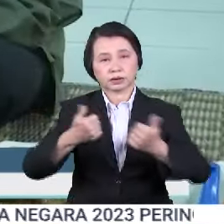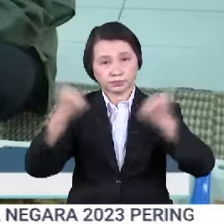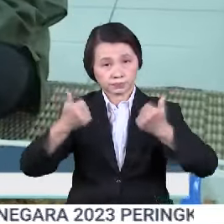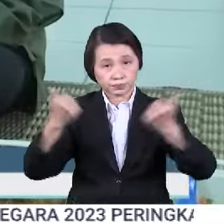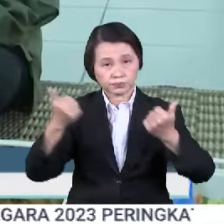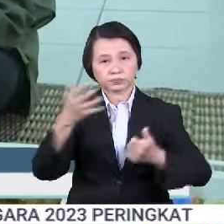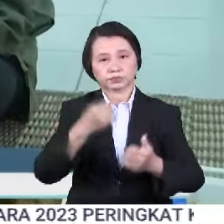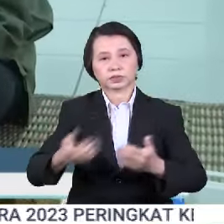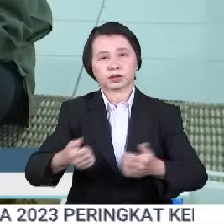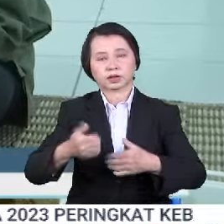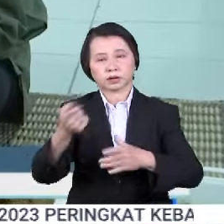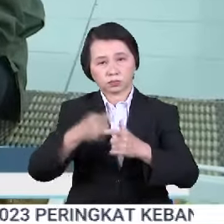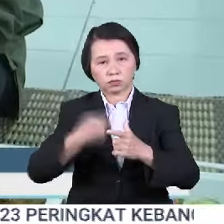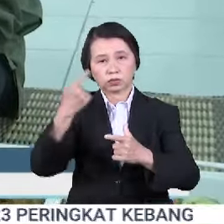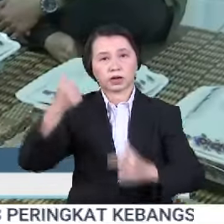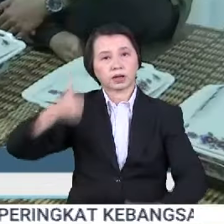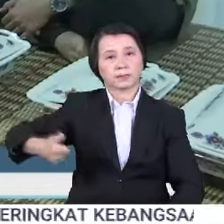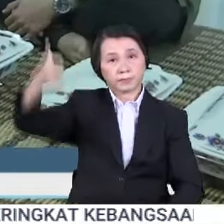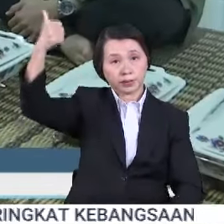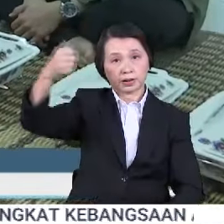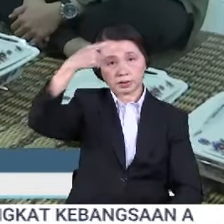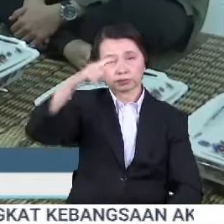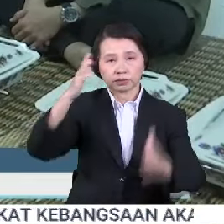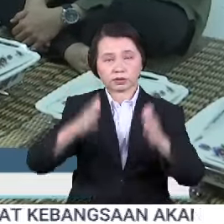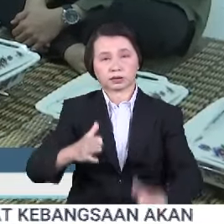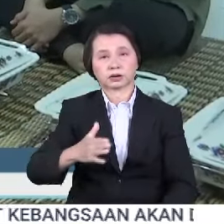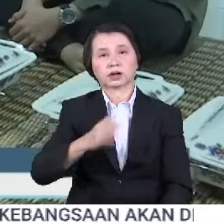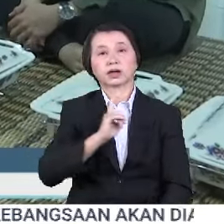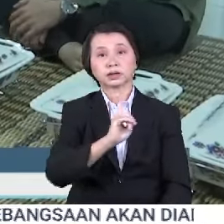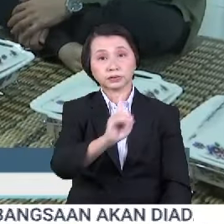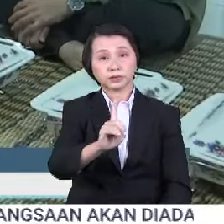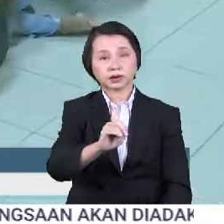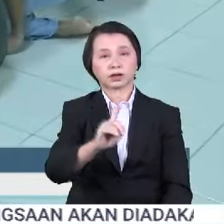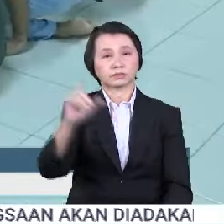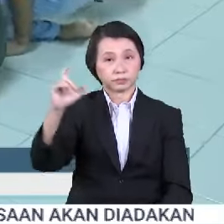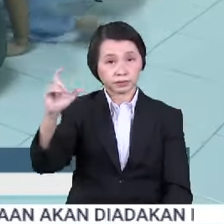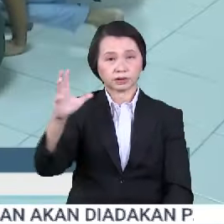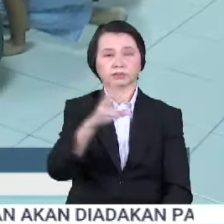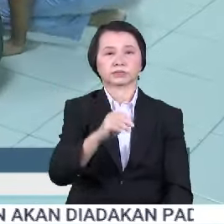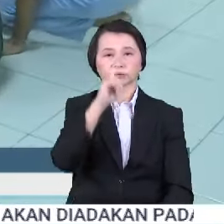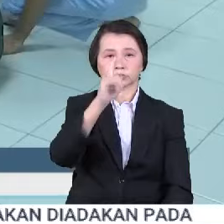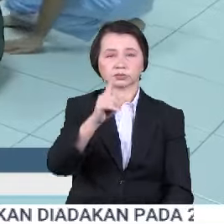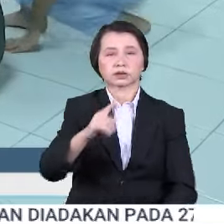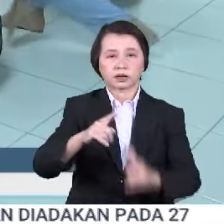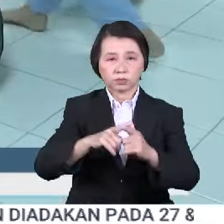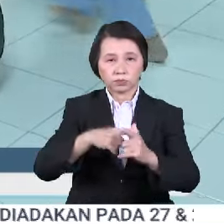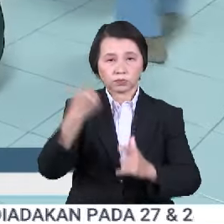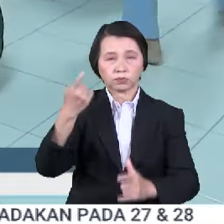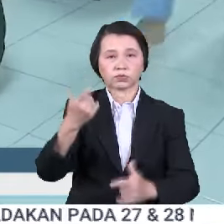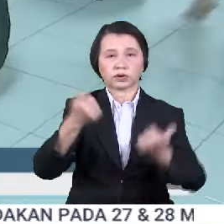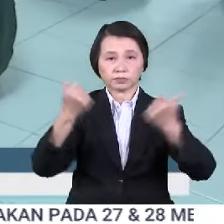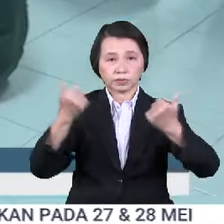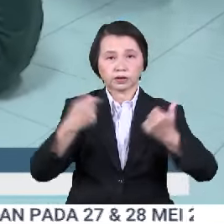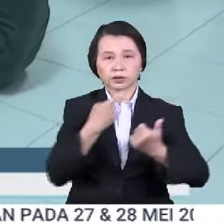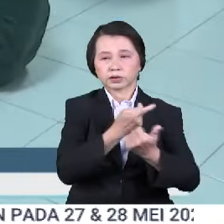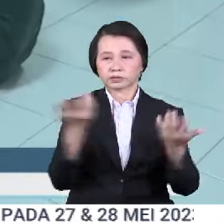daripada Bulan Kemenangan bagi umat Islam, tetapi Bulan Syawal juga sebenarnya adalah bulan untuk kita menyimpul